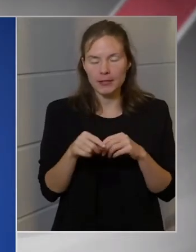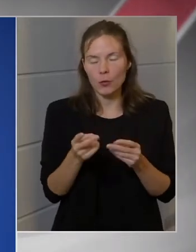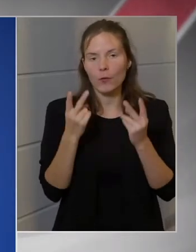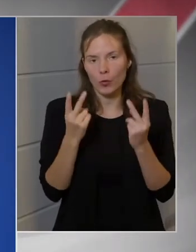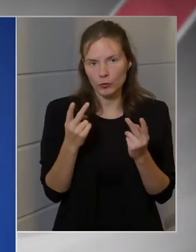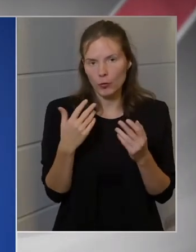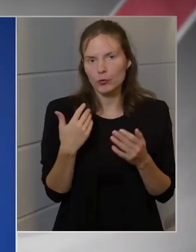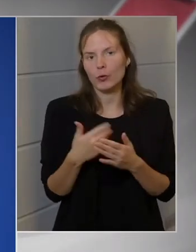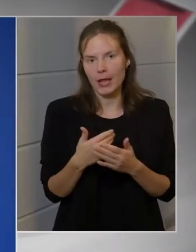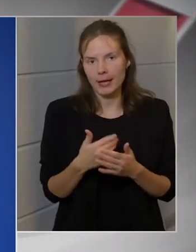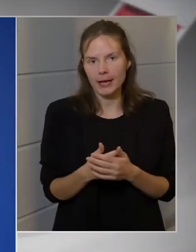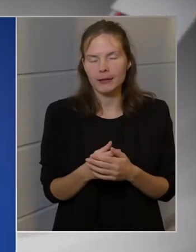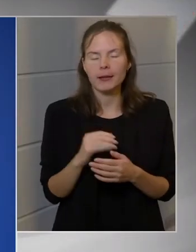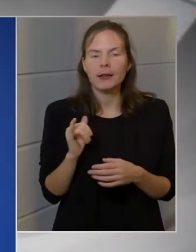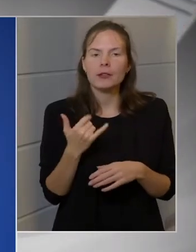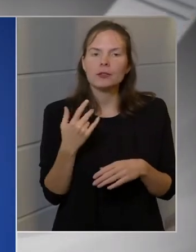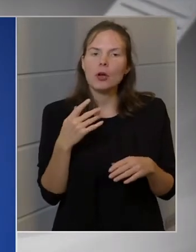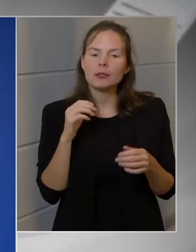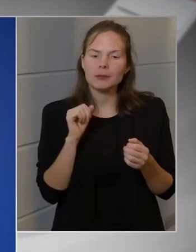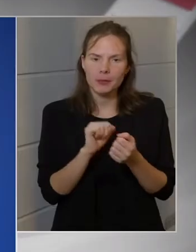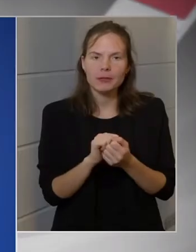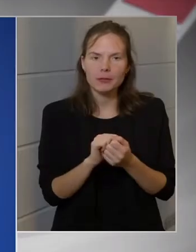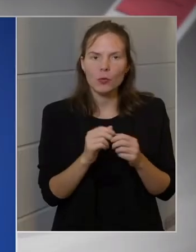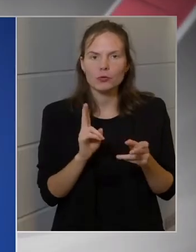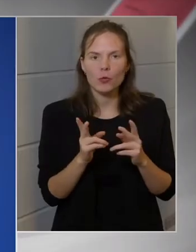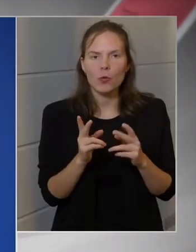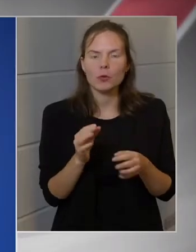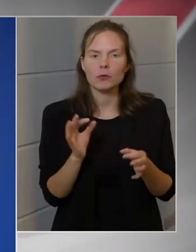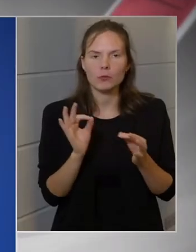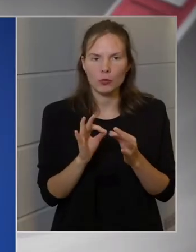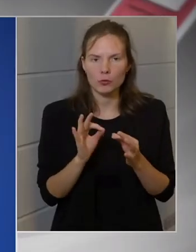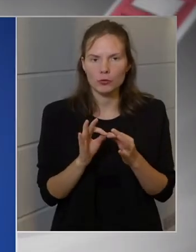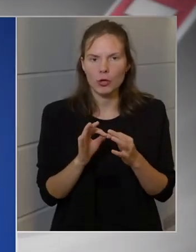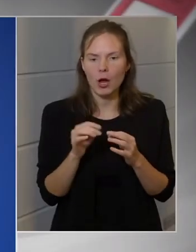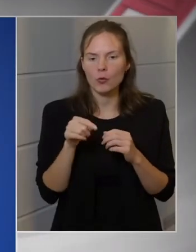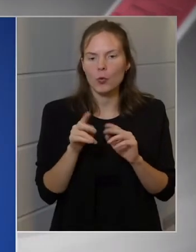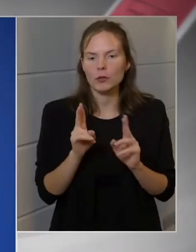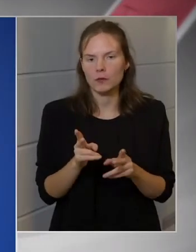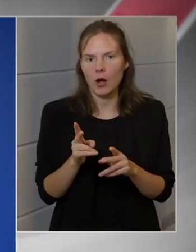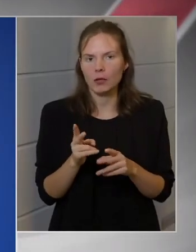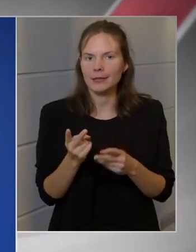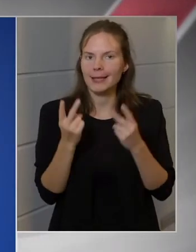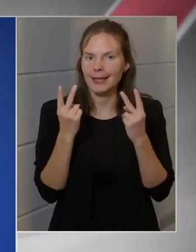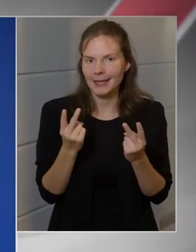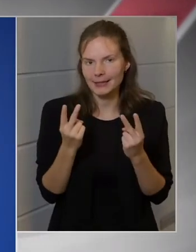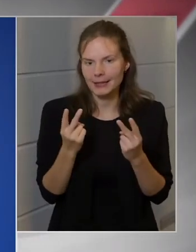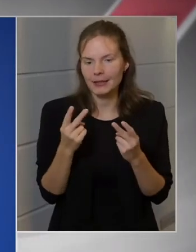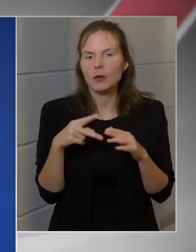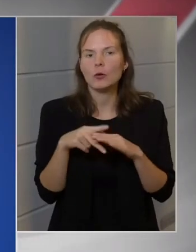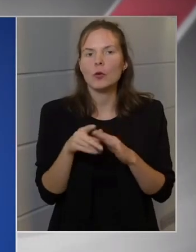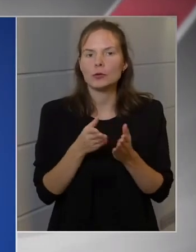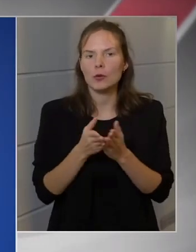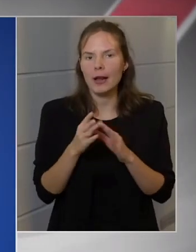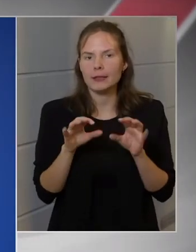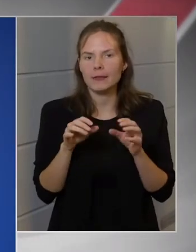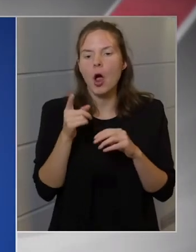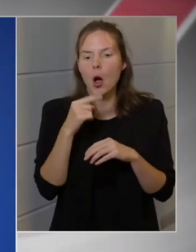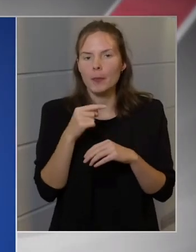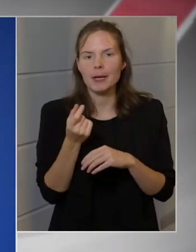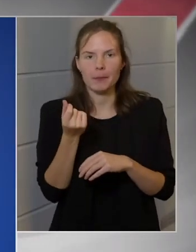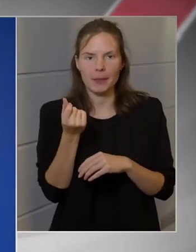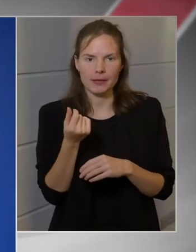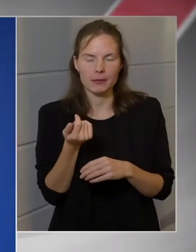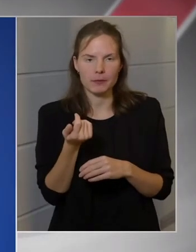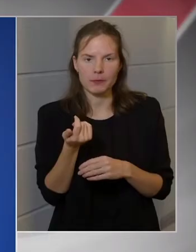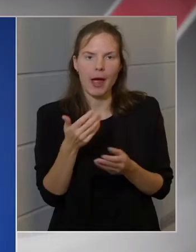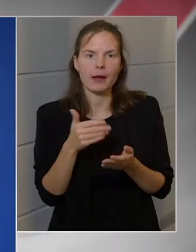országban, és az biztos, hogy pontosan ott van nagy hozzáadott értéke a közszolgálatTV-nak, ami pénzbe kerül,